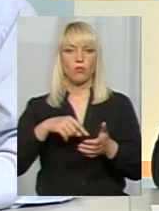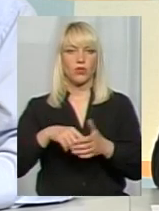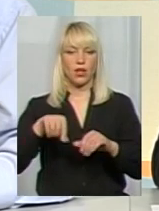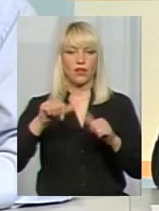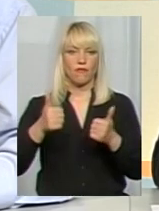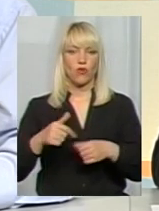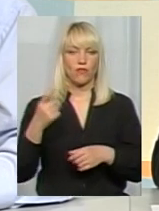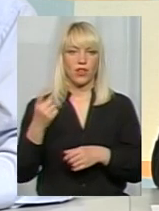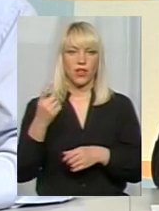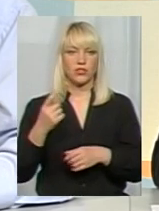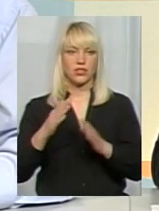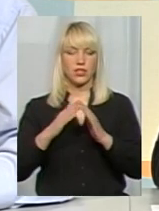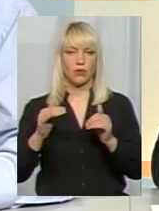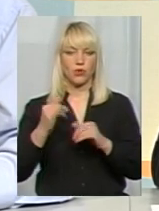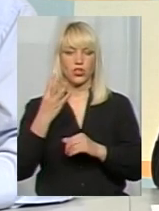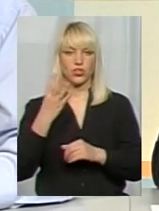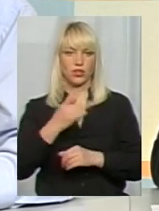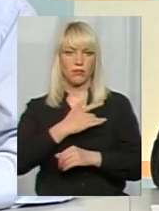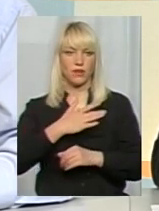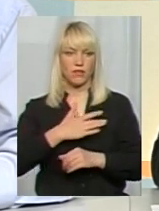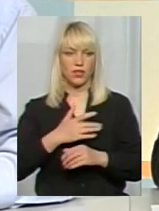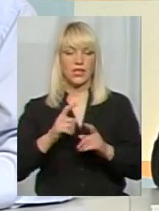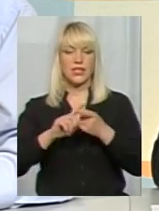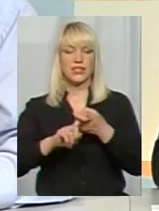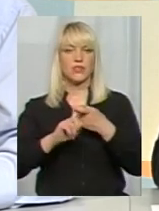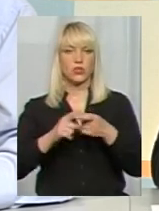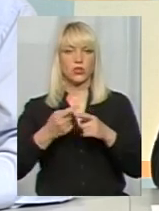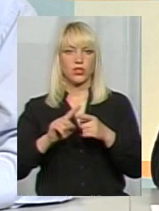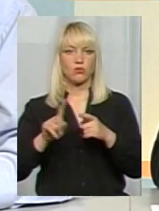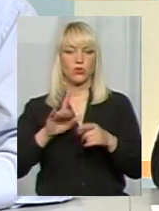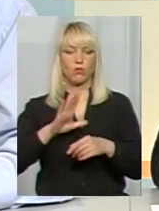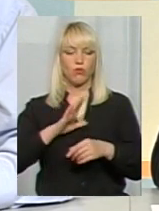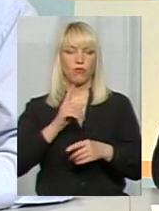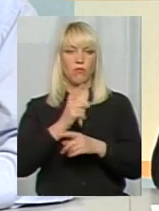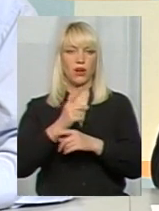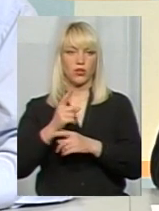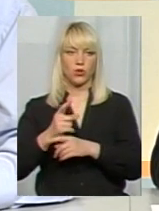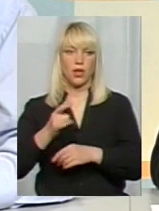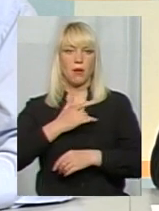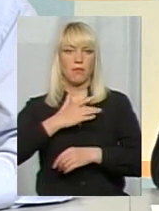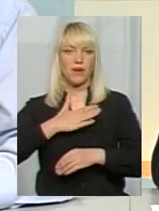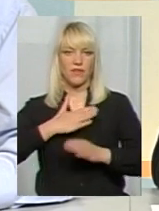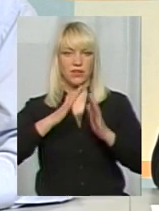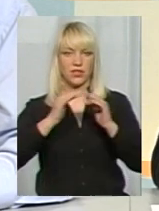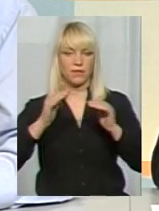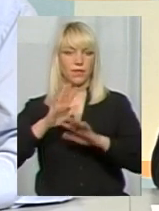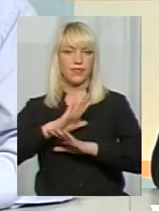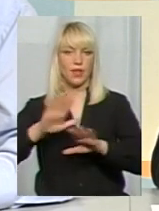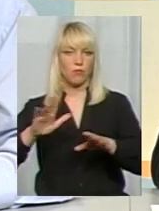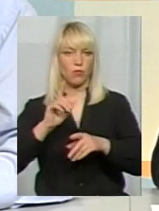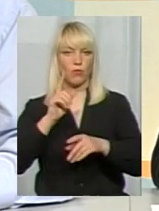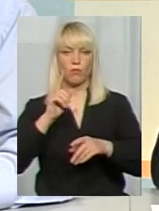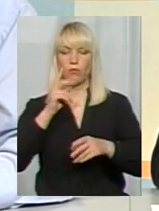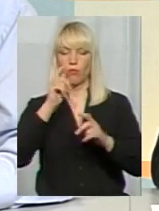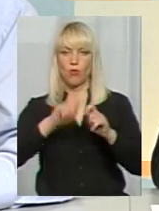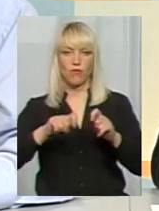таборів і 4 приватні форми власності. В'язку з тим, що був мораторій, ми приватні форми власності два роки не перевіряли. Наша нога там не